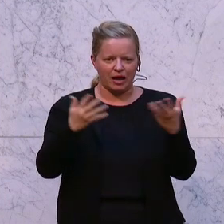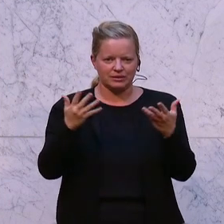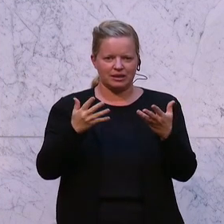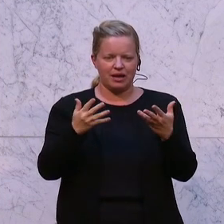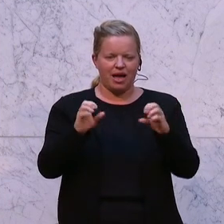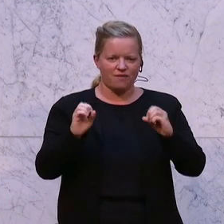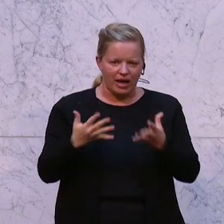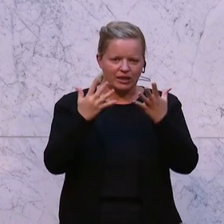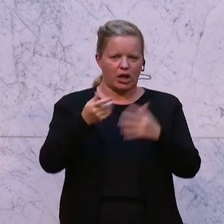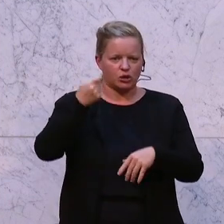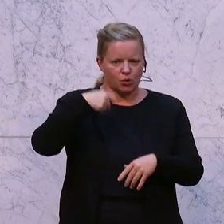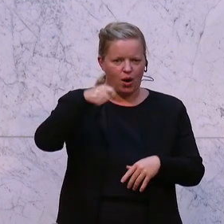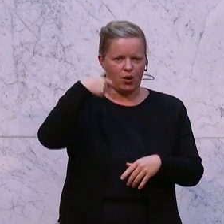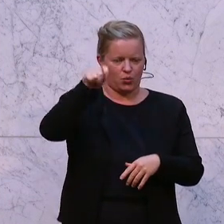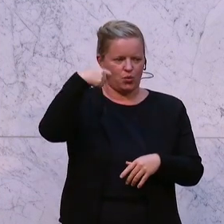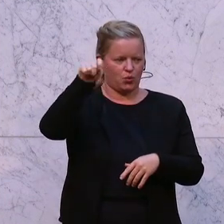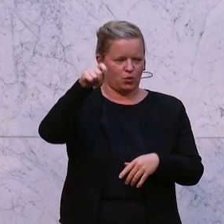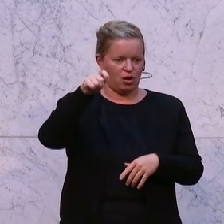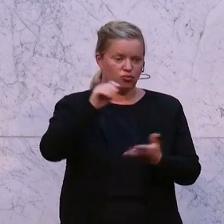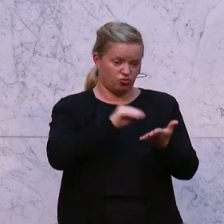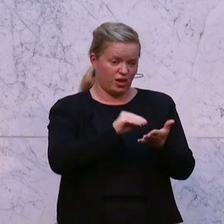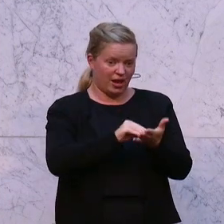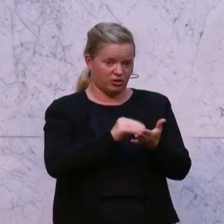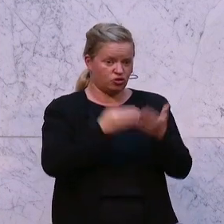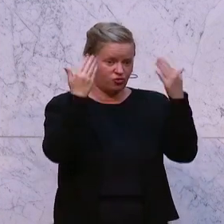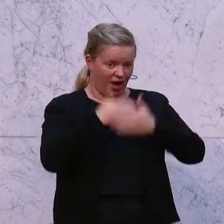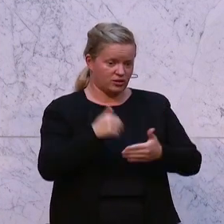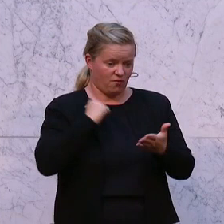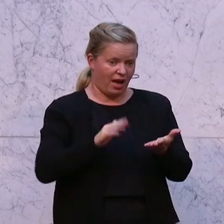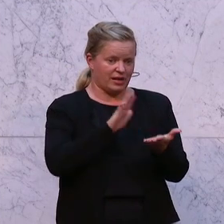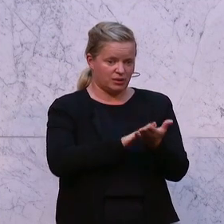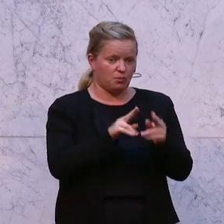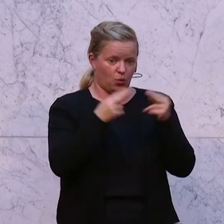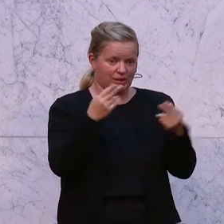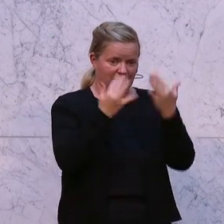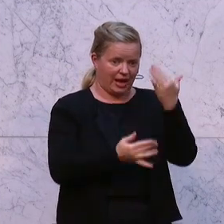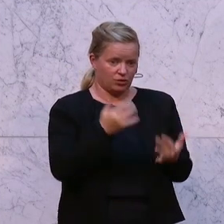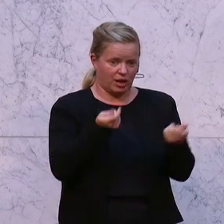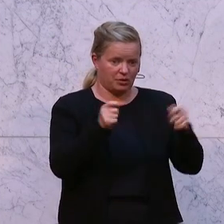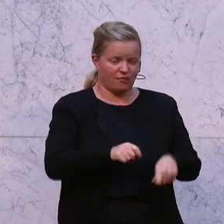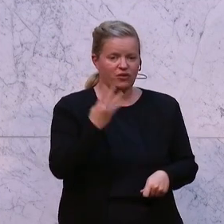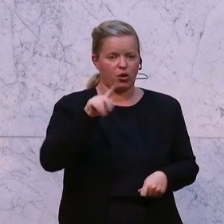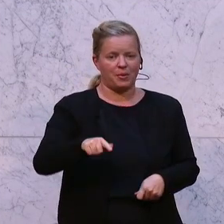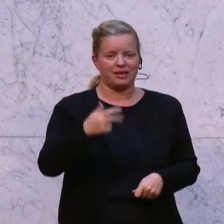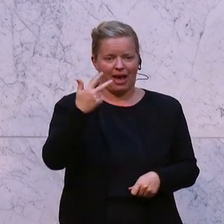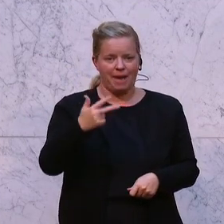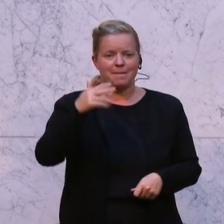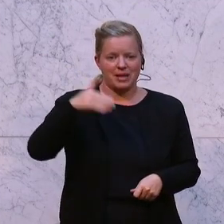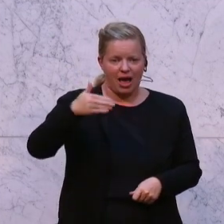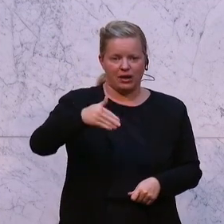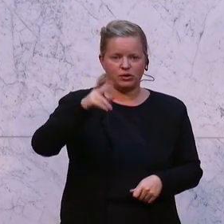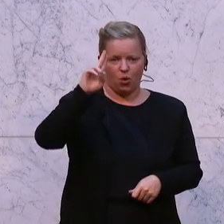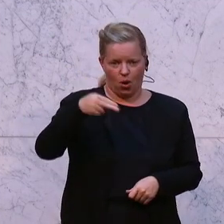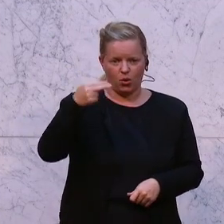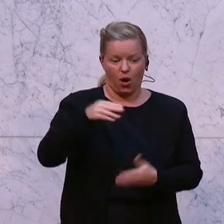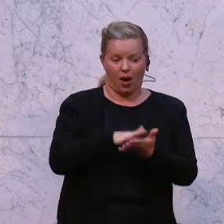Effekte der Teuerung hat uns, und das steht schwarz auf weiß, im Bundesrechnungsabschluss 4,3 Milliarden Euro auf der Ausgabenseite gekostet. Das